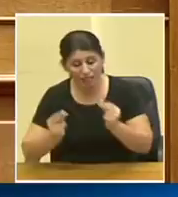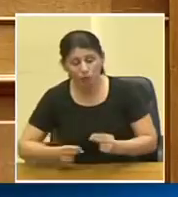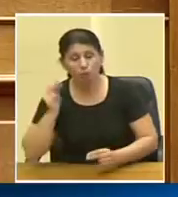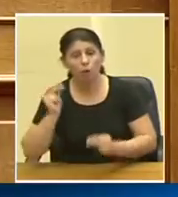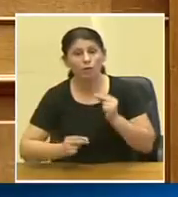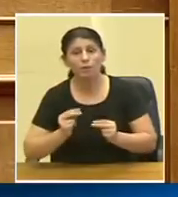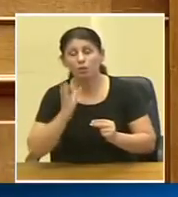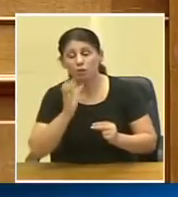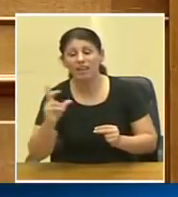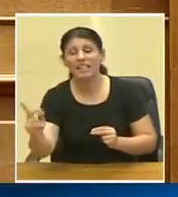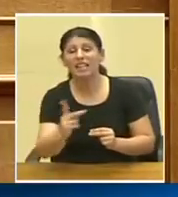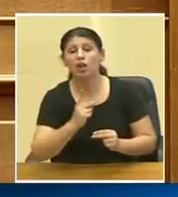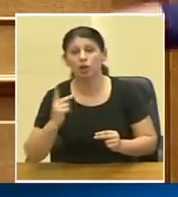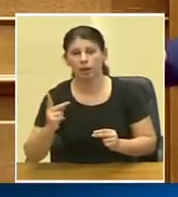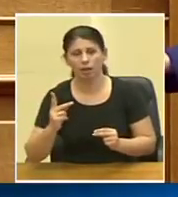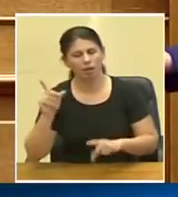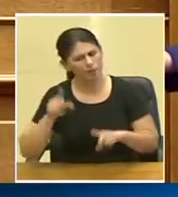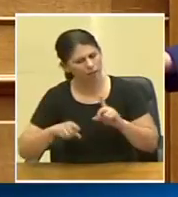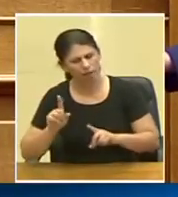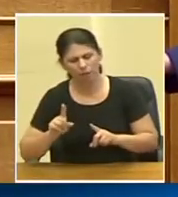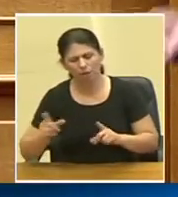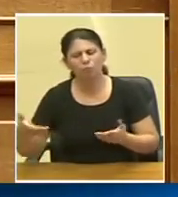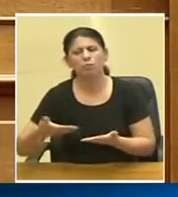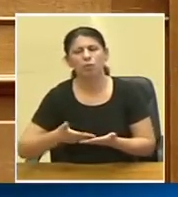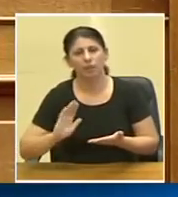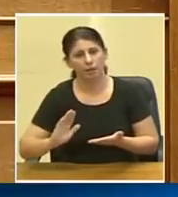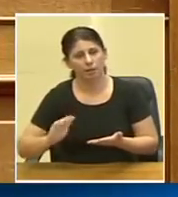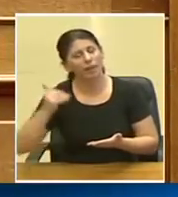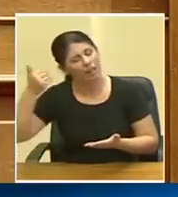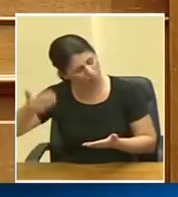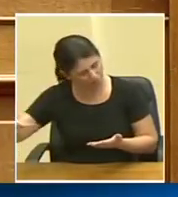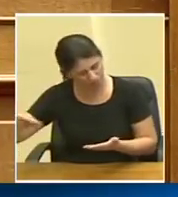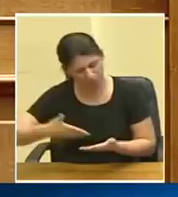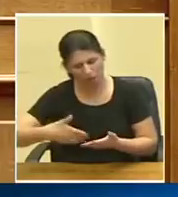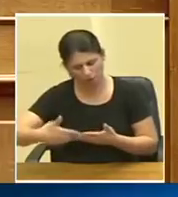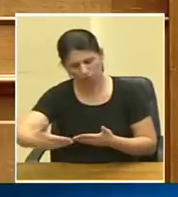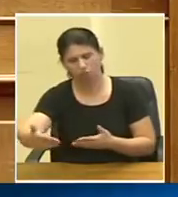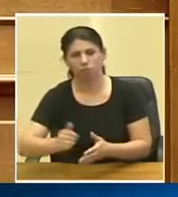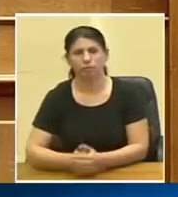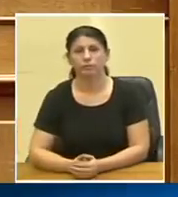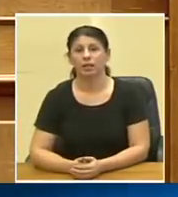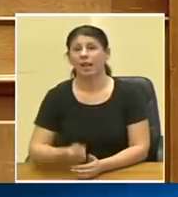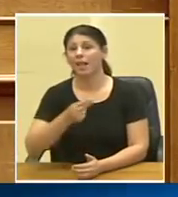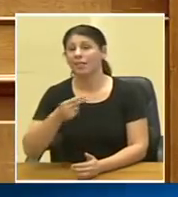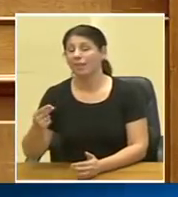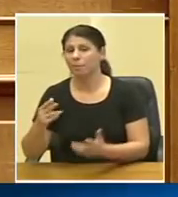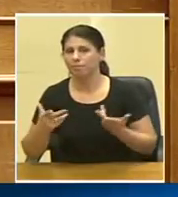κοινωνικά και κάποιες άλλες που δεν κατέδικαν και που θα έπρεπε κάτι γνώμη το θέμα ποιο είναι